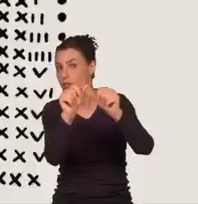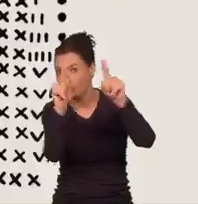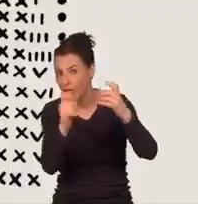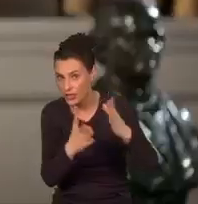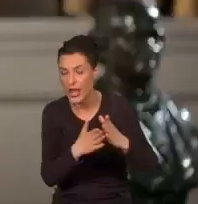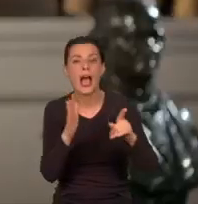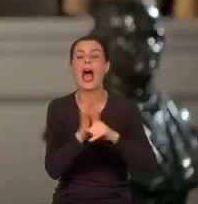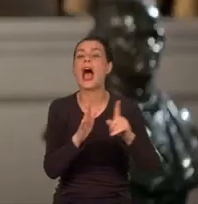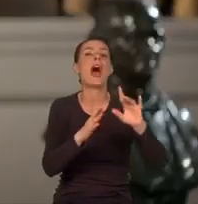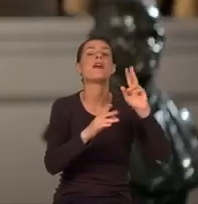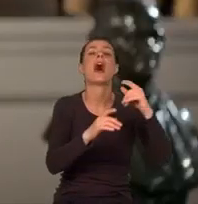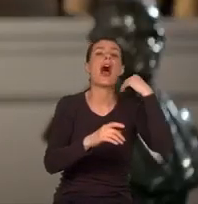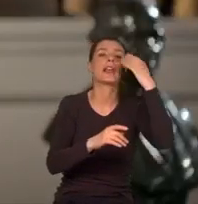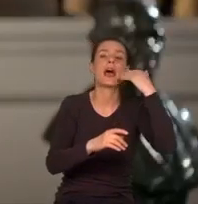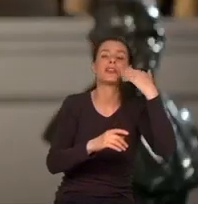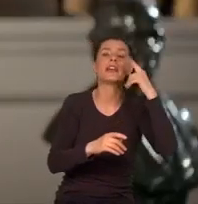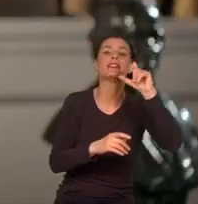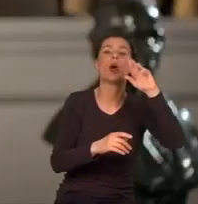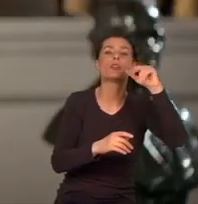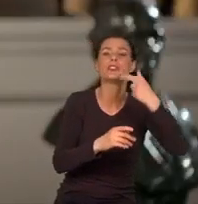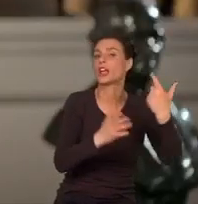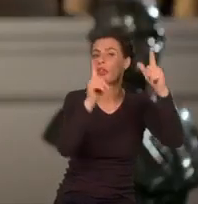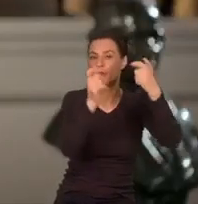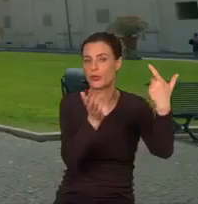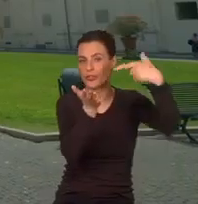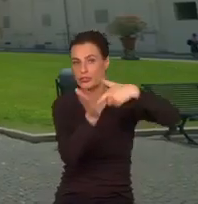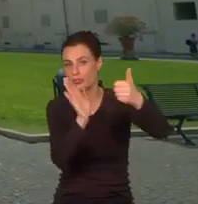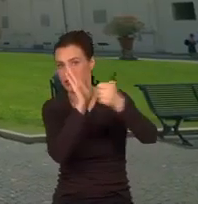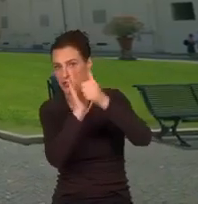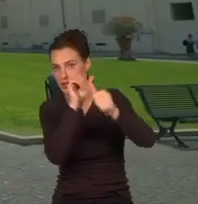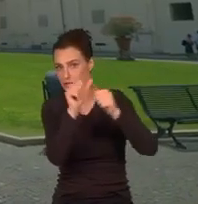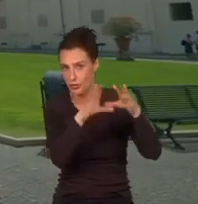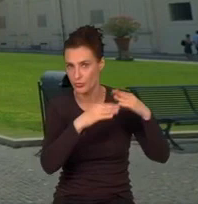a jako jedna z ostatnich Arabia Saudyjska w 2016 roku.